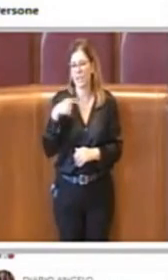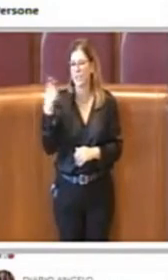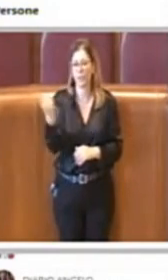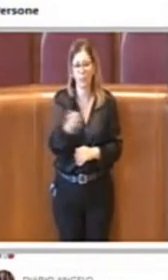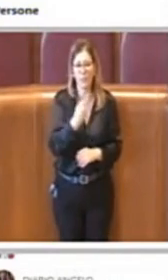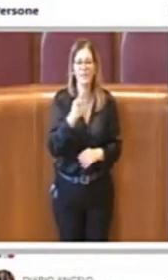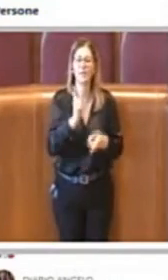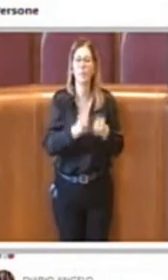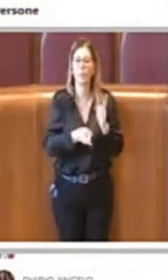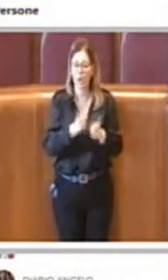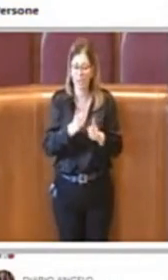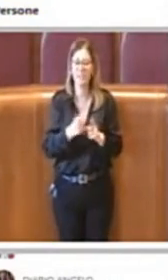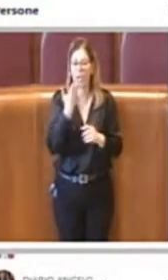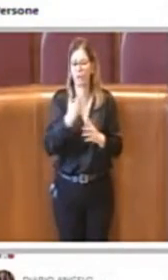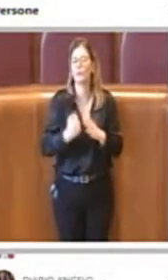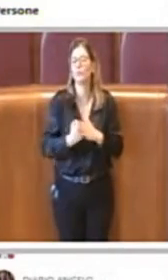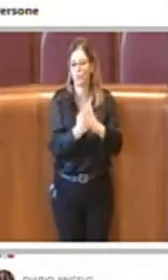voluto sostenere atto grazie presidente grazie a tutti grazie a tutti